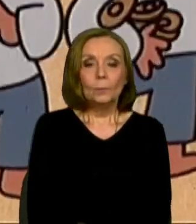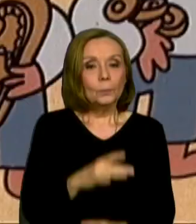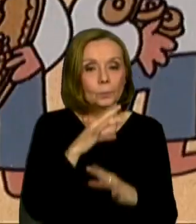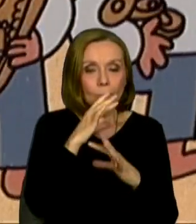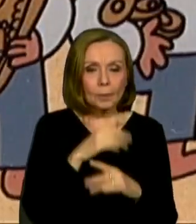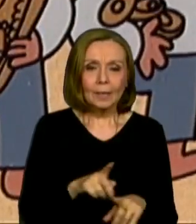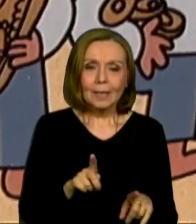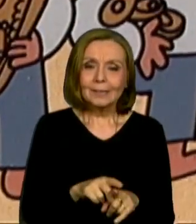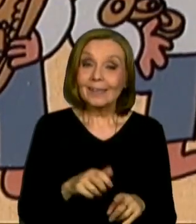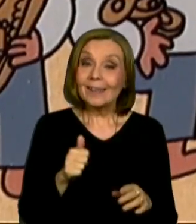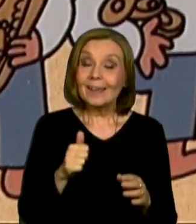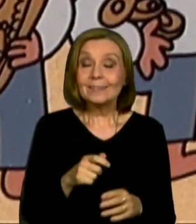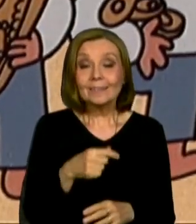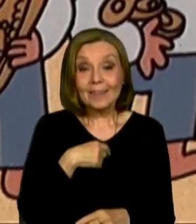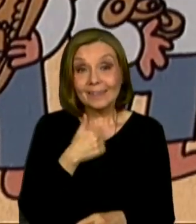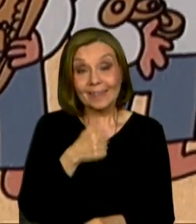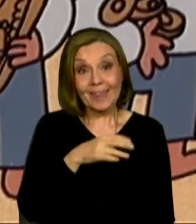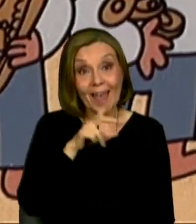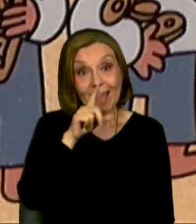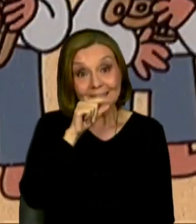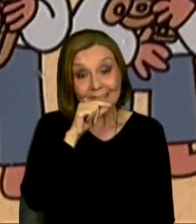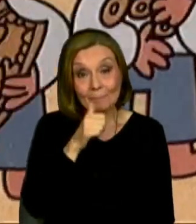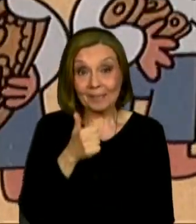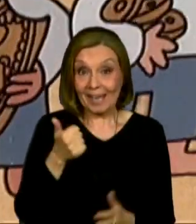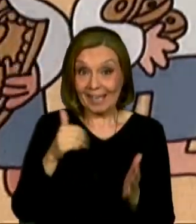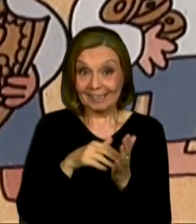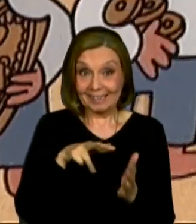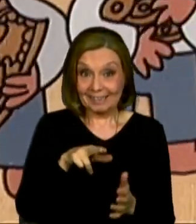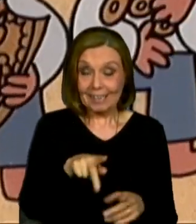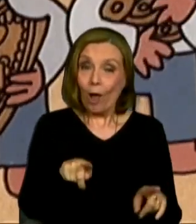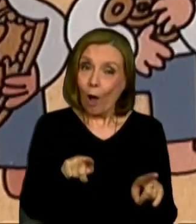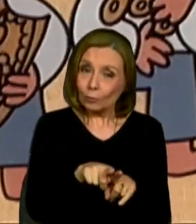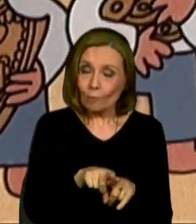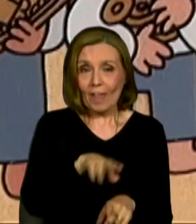Tisíc rakov jedna sliepka. Nech aj deťom veselo.